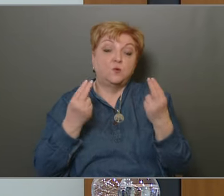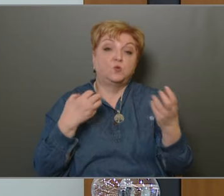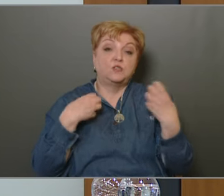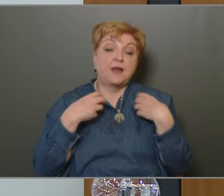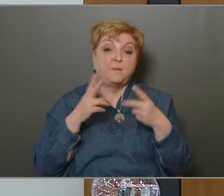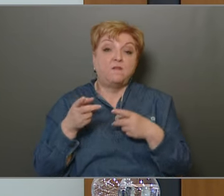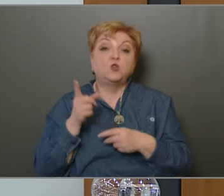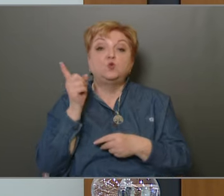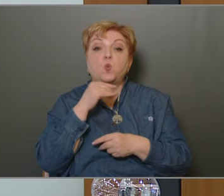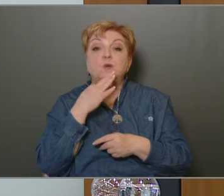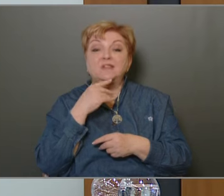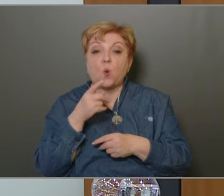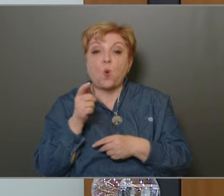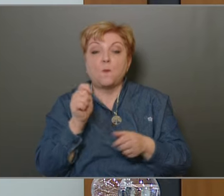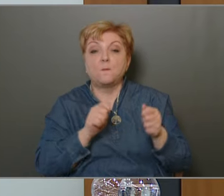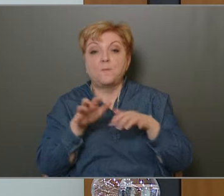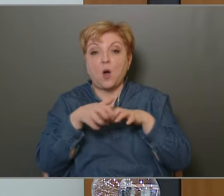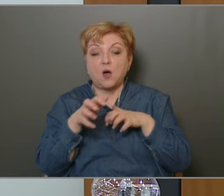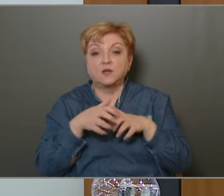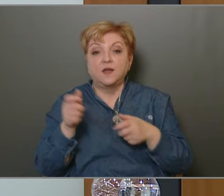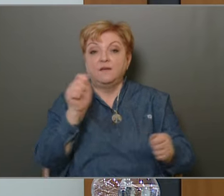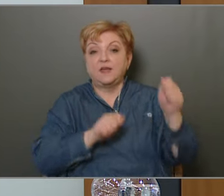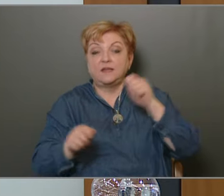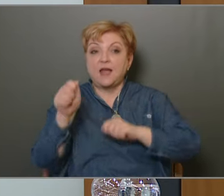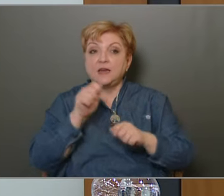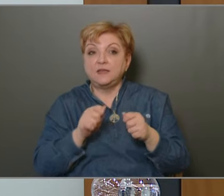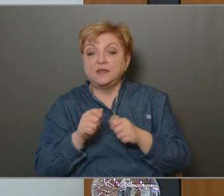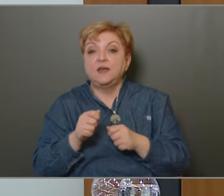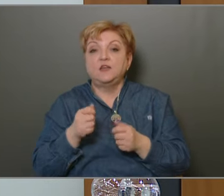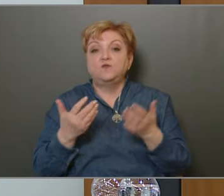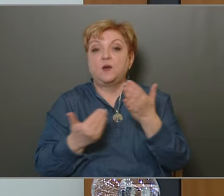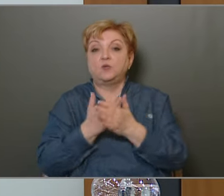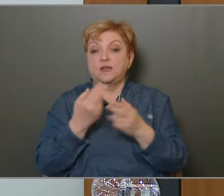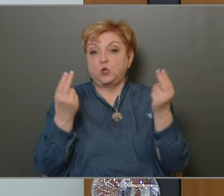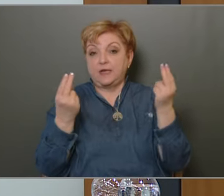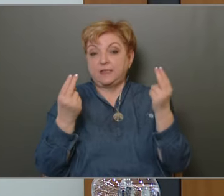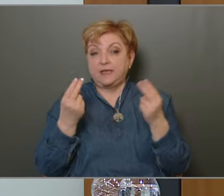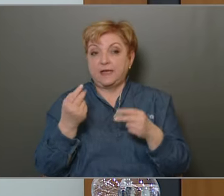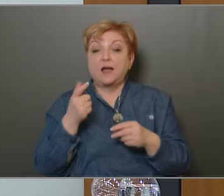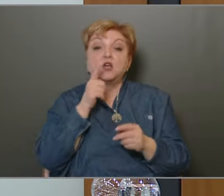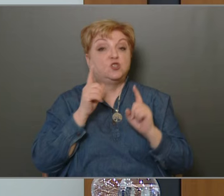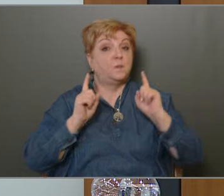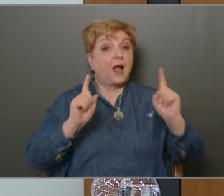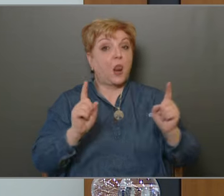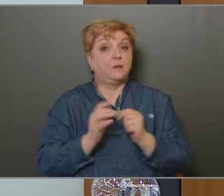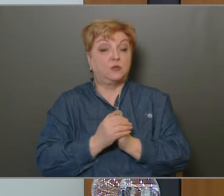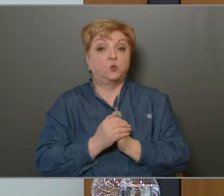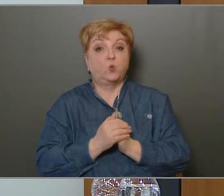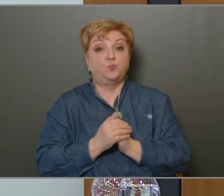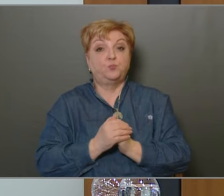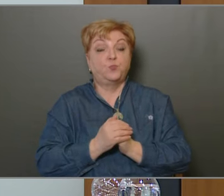van a turzópark vételi és felújítási értékének. Az is megállapítható, hogy